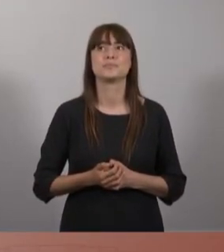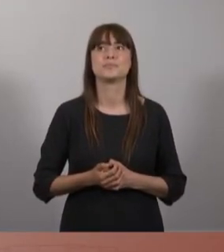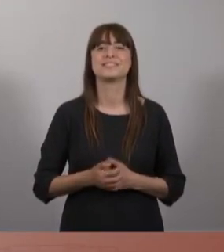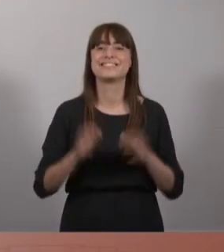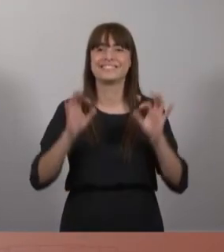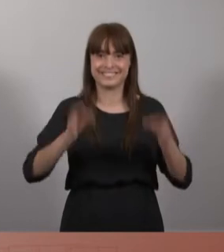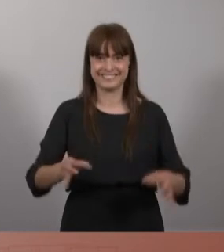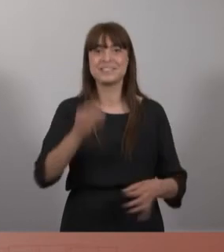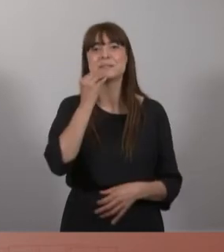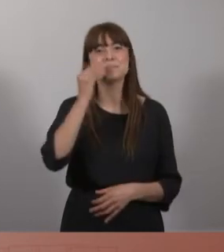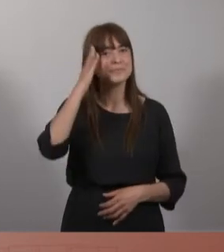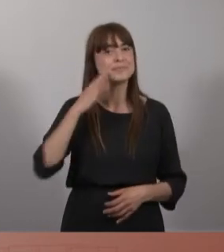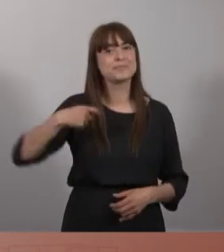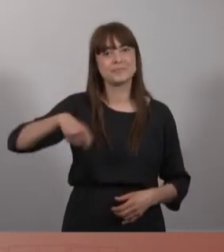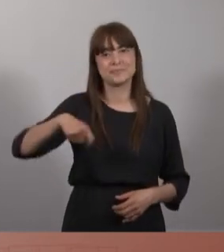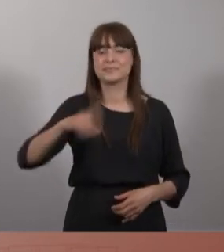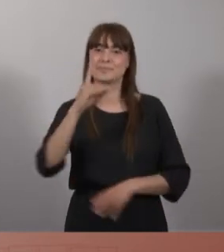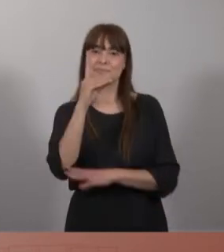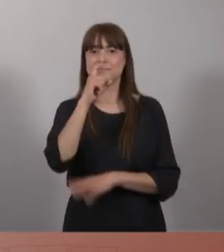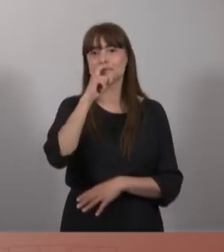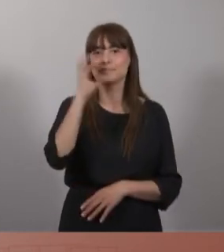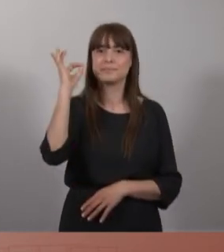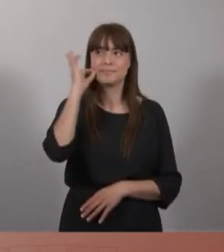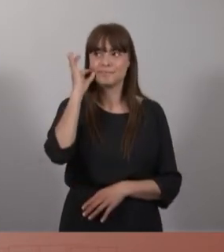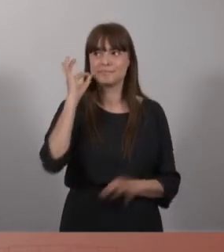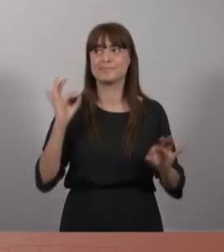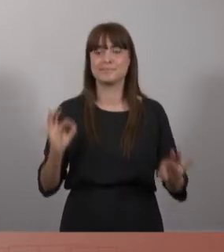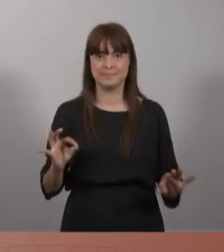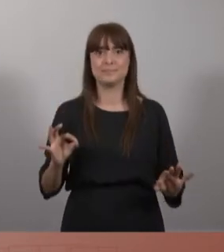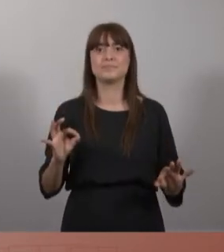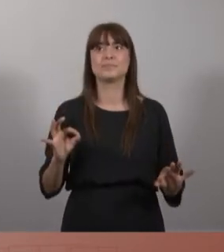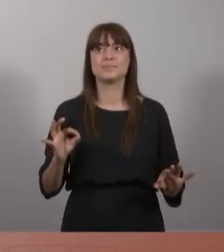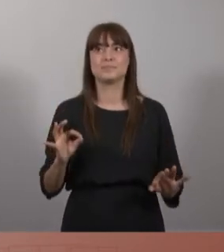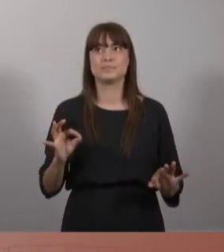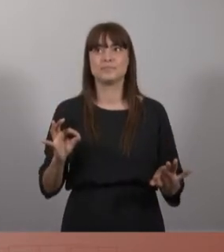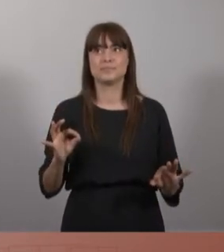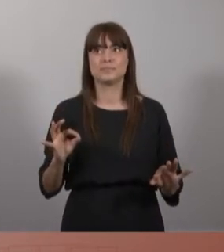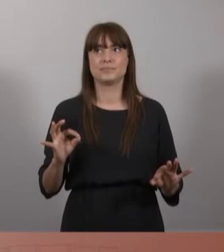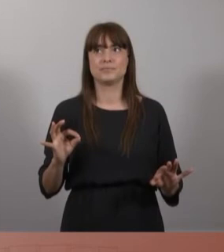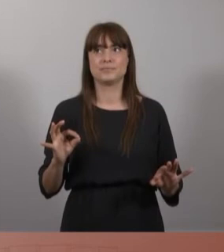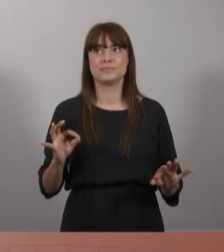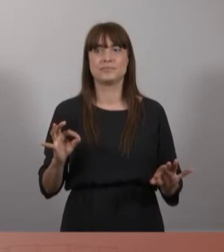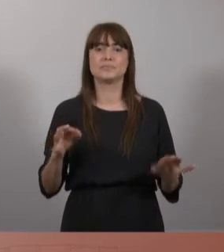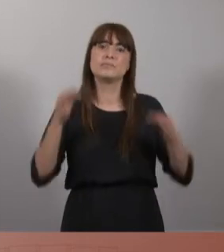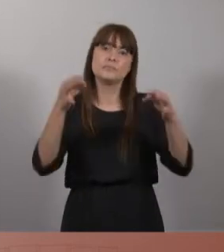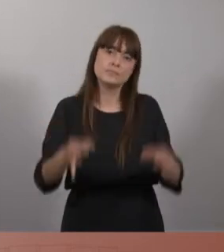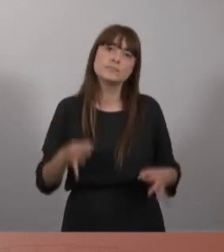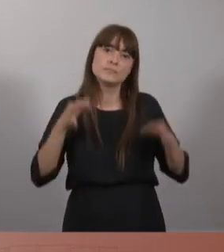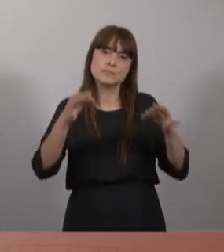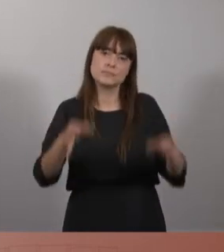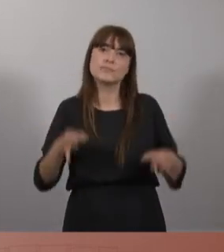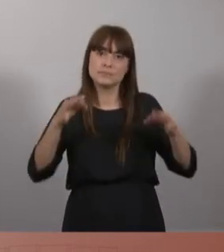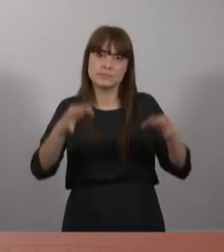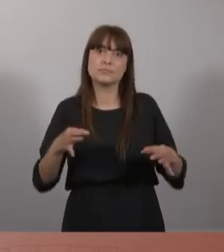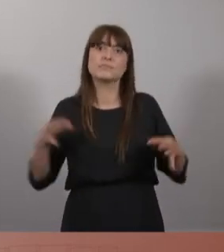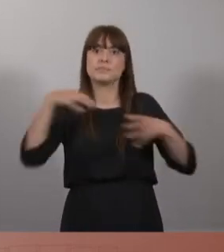Bon dia, presidenta, diputats, diputades. Encurcetats a l'estat espanyol mai podrem garantir el dret